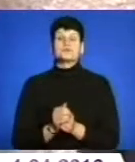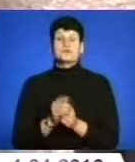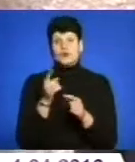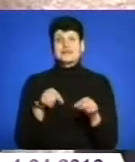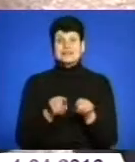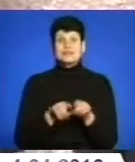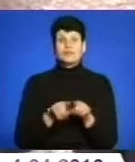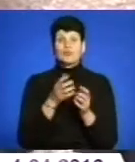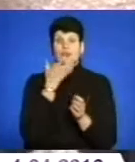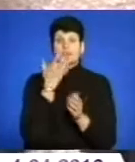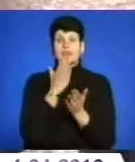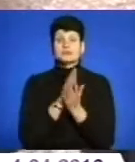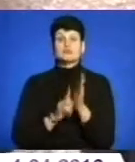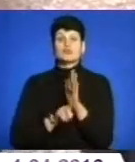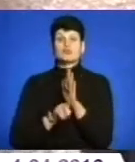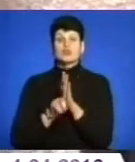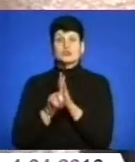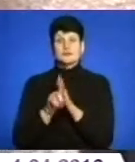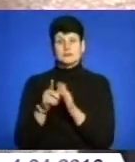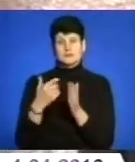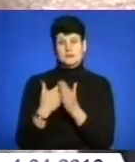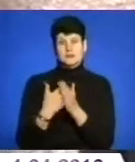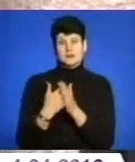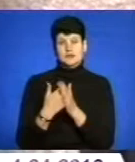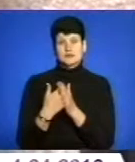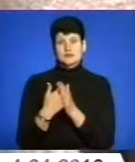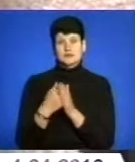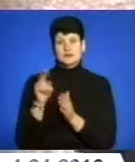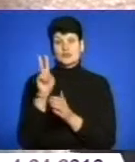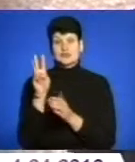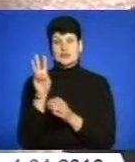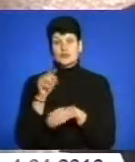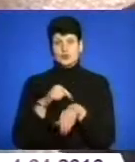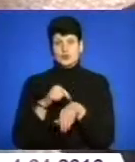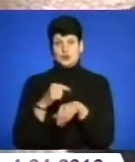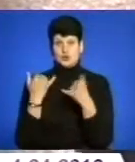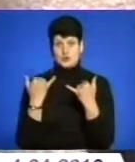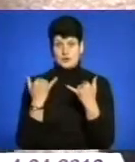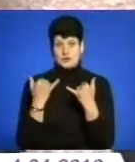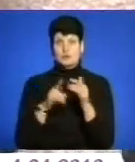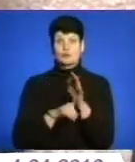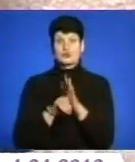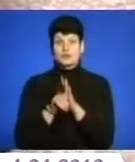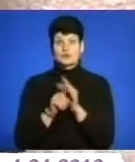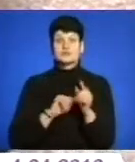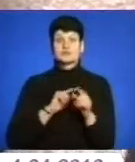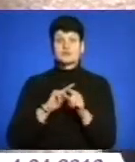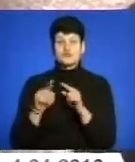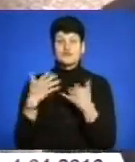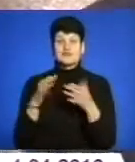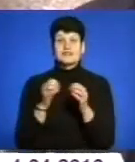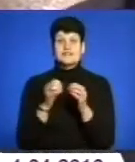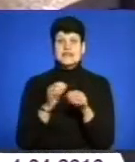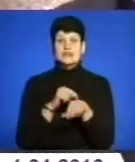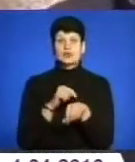от таке потепління мало би початися десь біля 2-ї, 3-ї години сьогодні. Хоча вона почалася значно раніше і вже в 10-ї